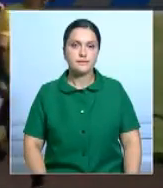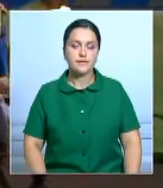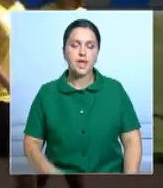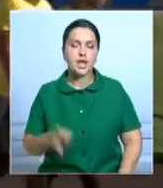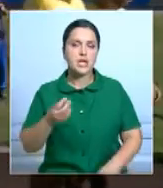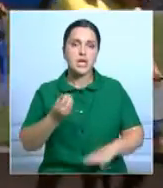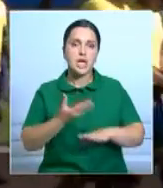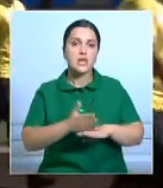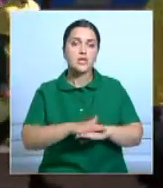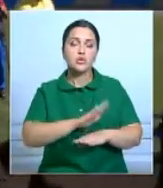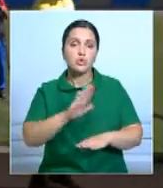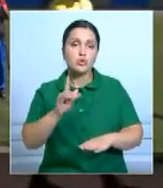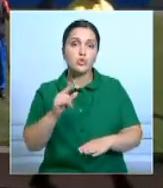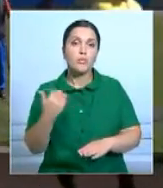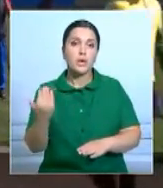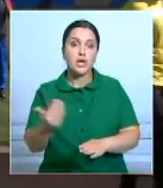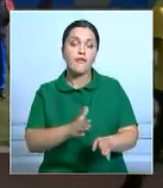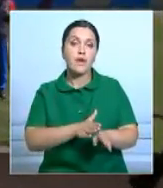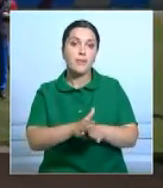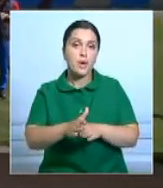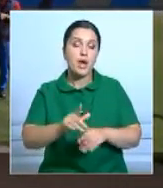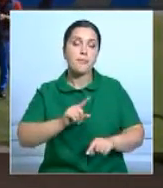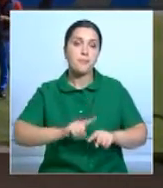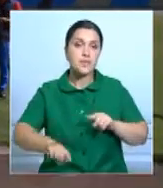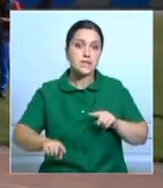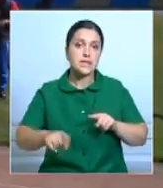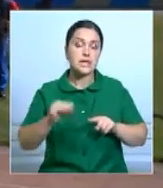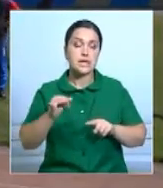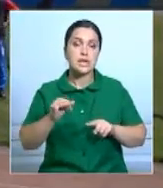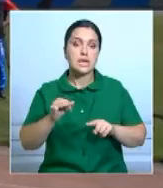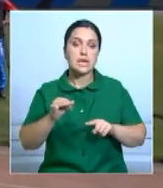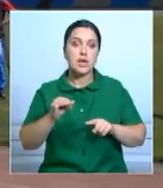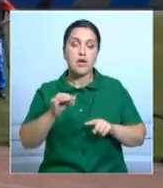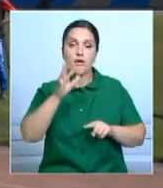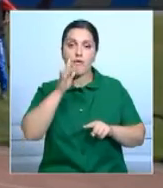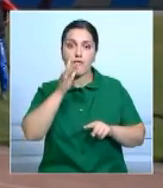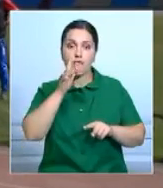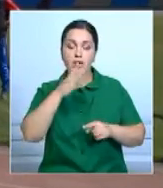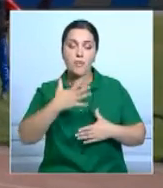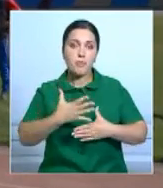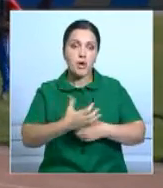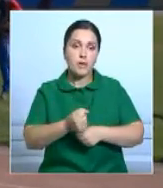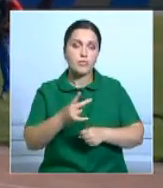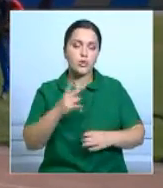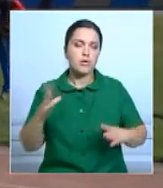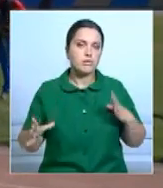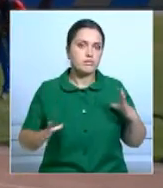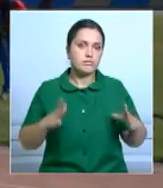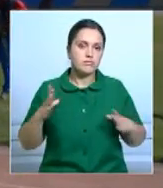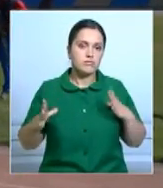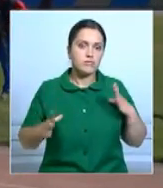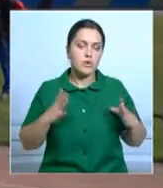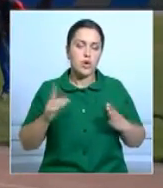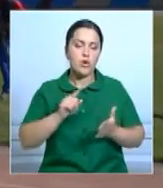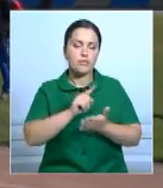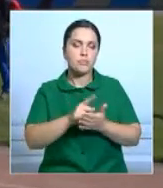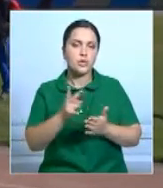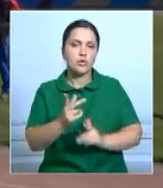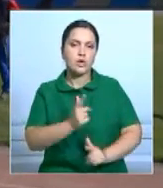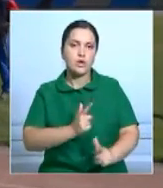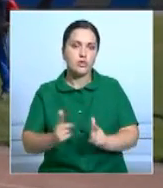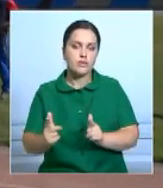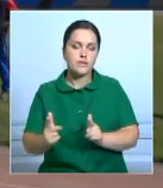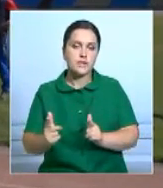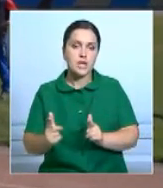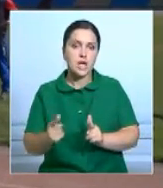но чтобы их выполнять быстро и в высоком темпе, нужно очень много тренироваться и больше в мастерствах. Нужно готовиться, естественно.